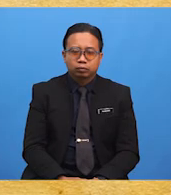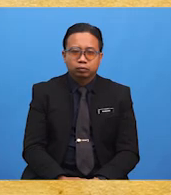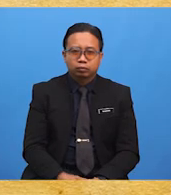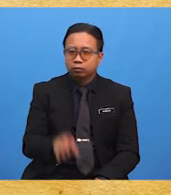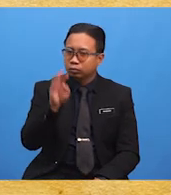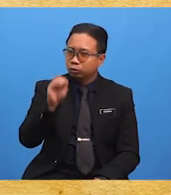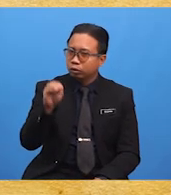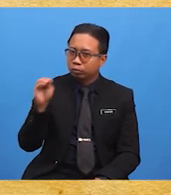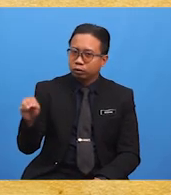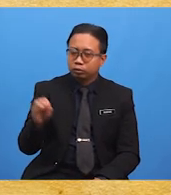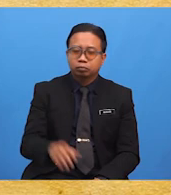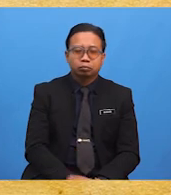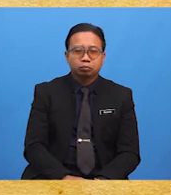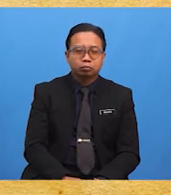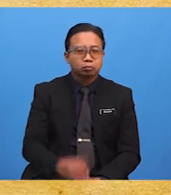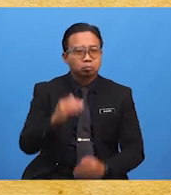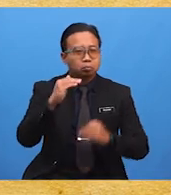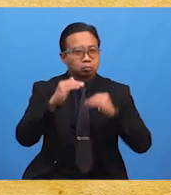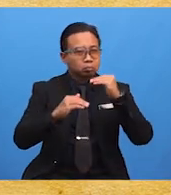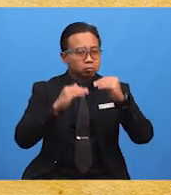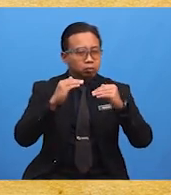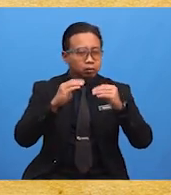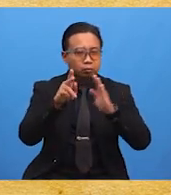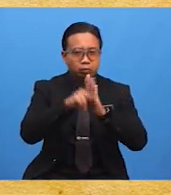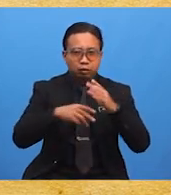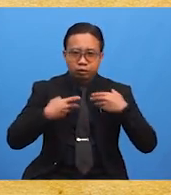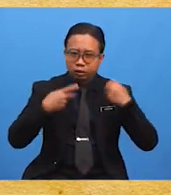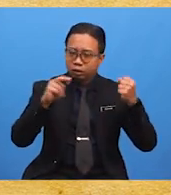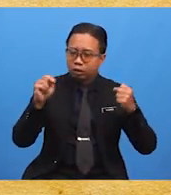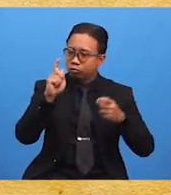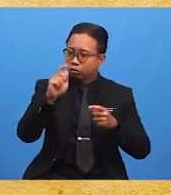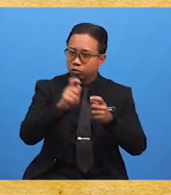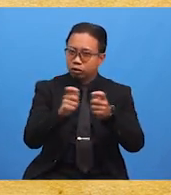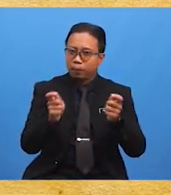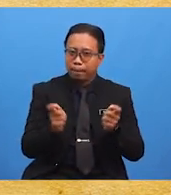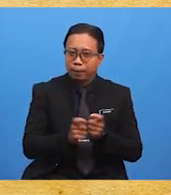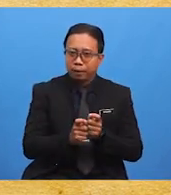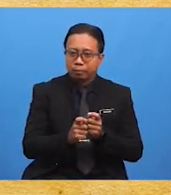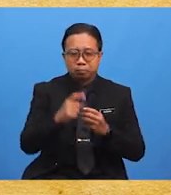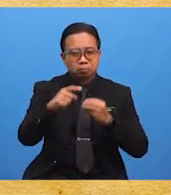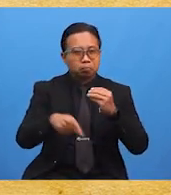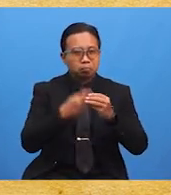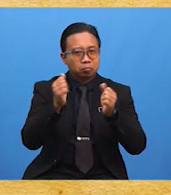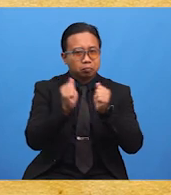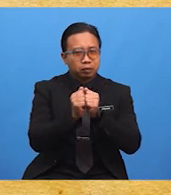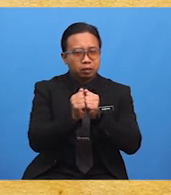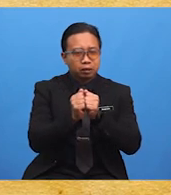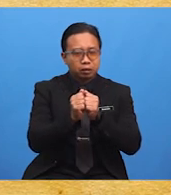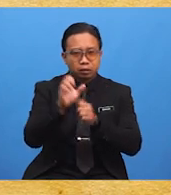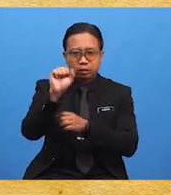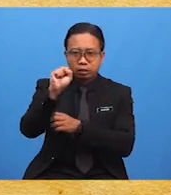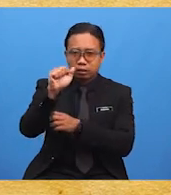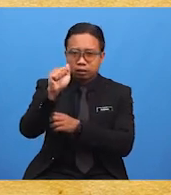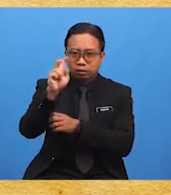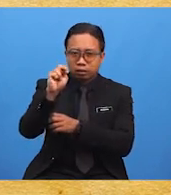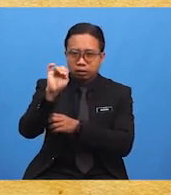Murid-murid, tahap kesihatan sesuatu tempat berkait rapat dengan tahap sanitasi.